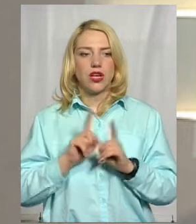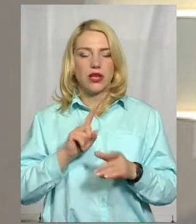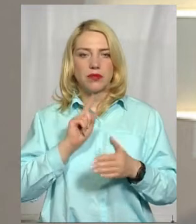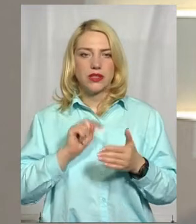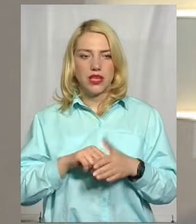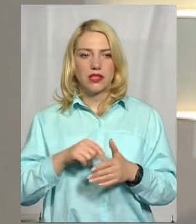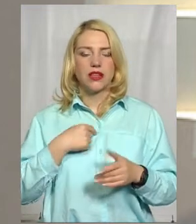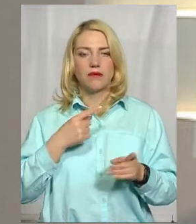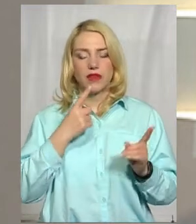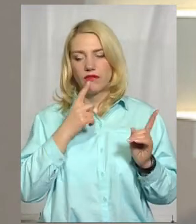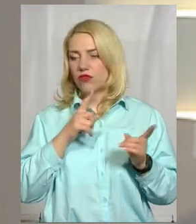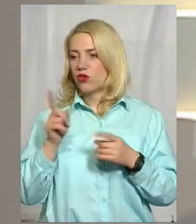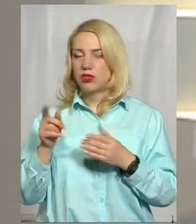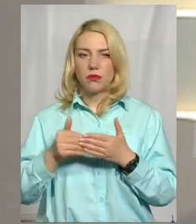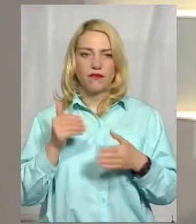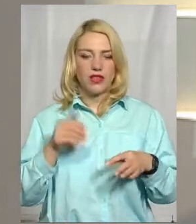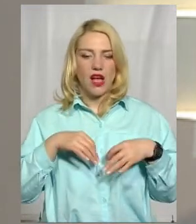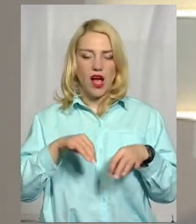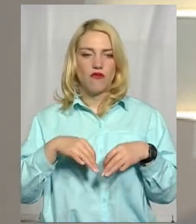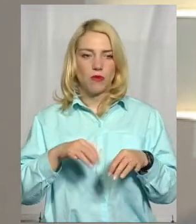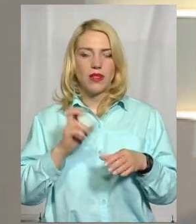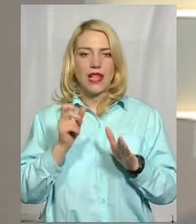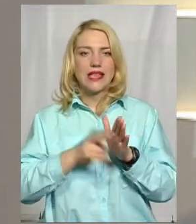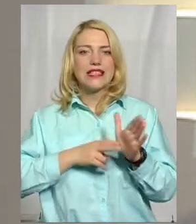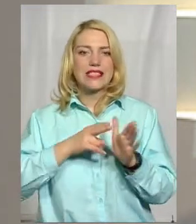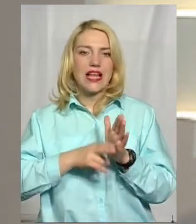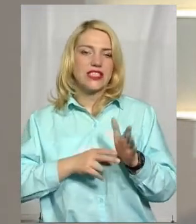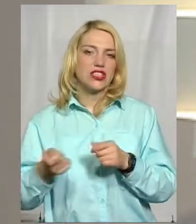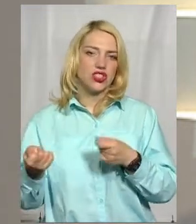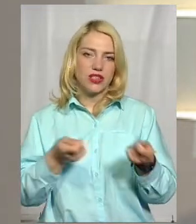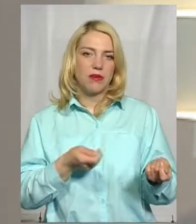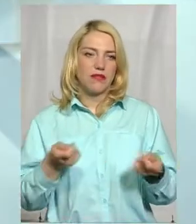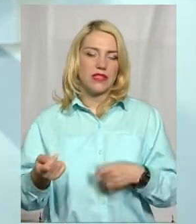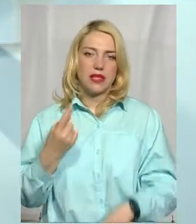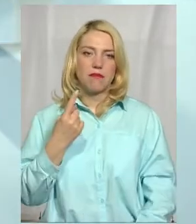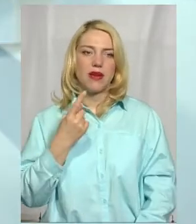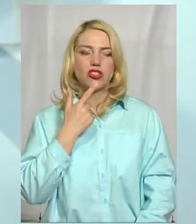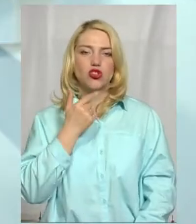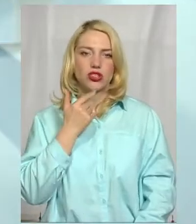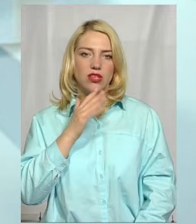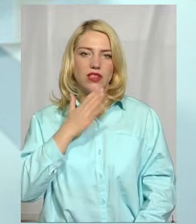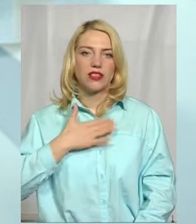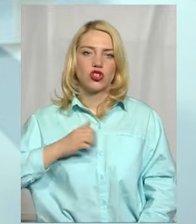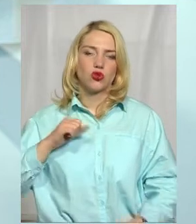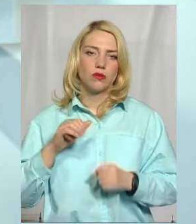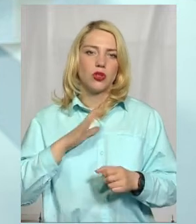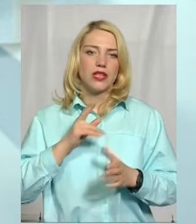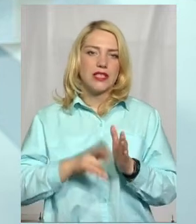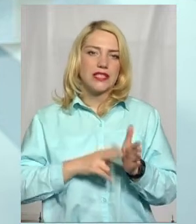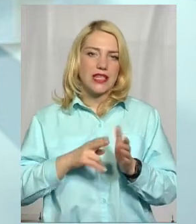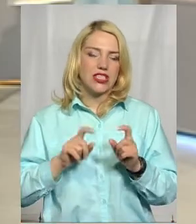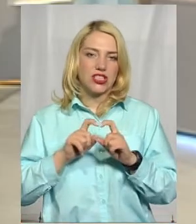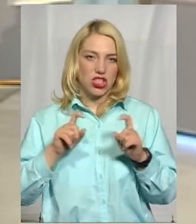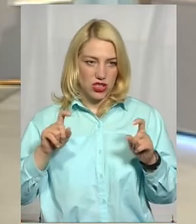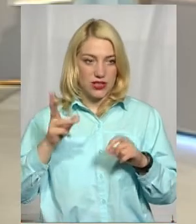автомобільних перевезень на залізничні. 1 червня мої колеги були на залізничній станції в Хмельницькій,